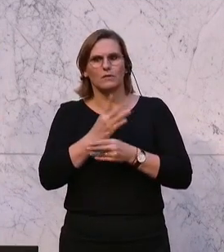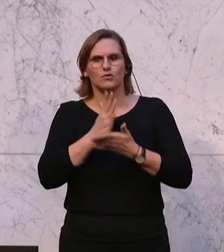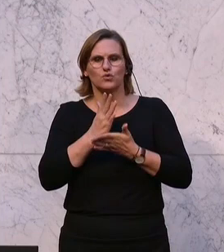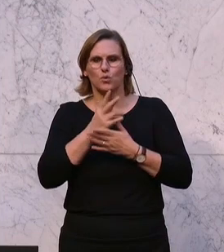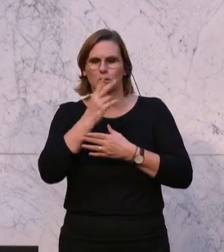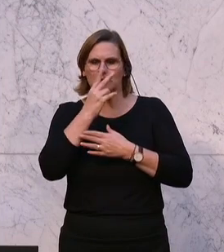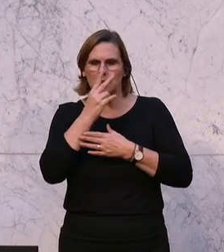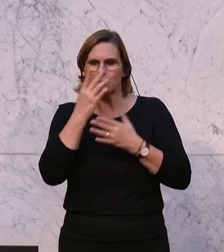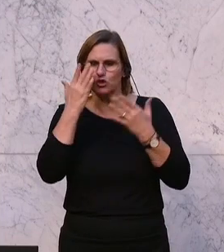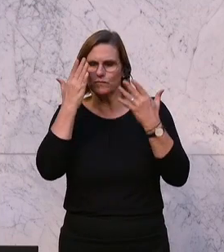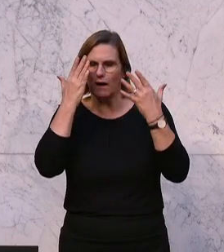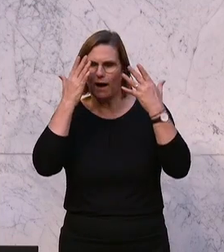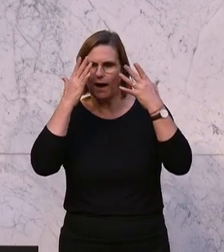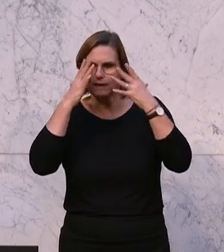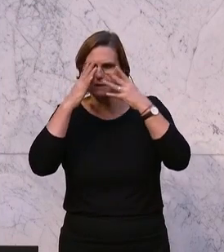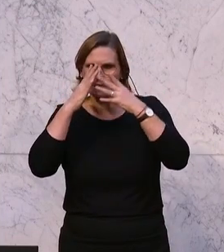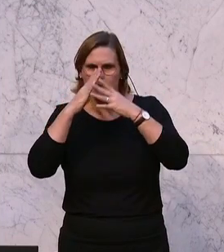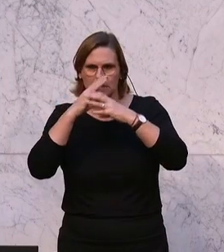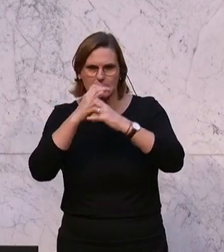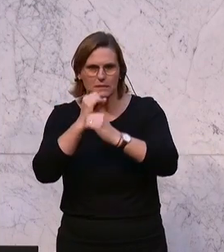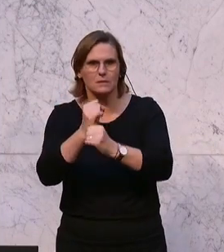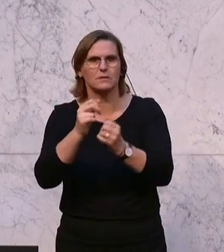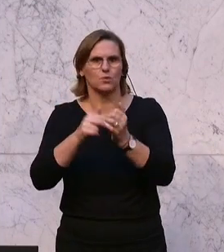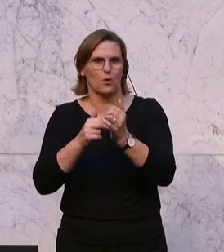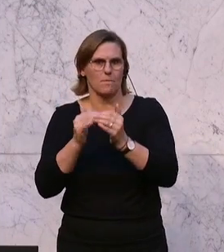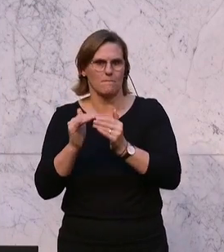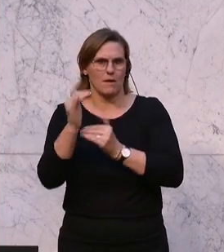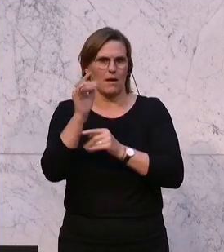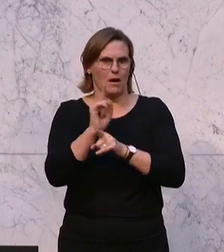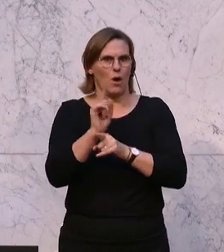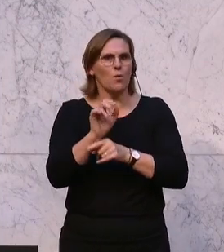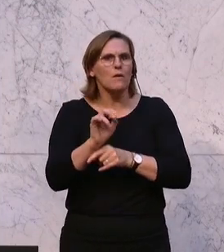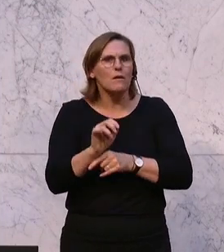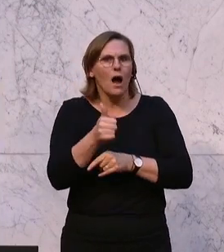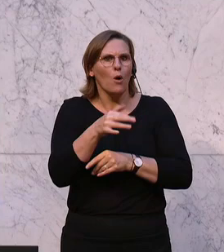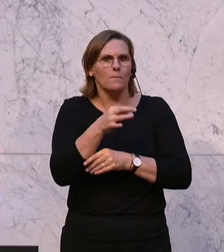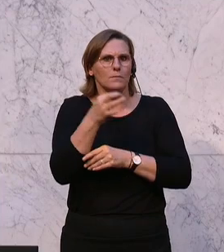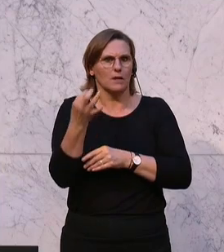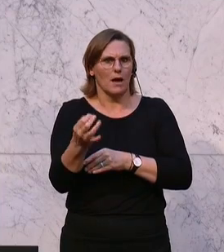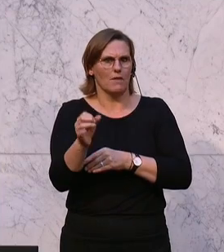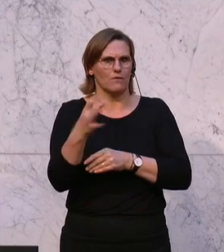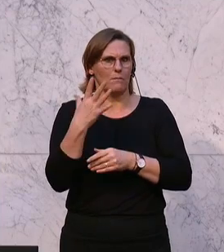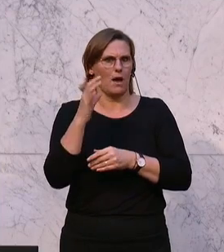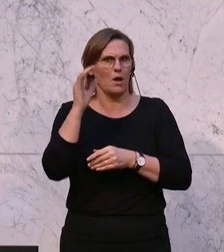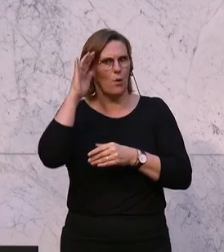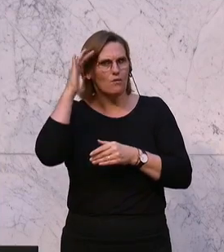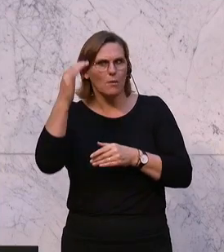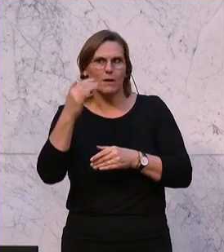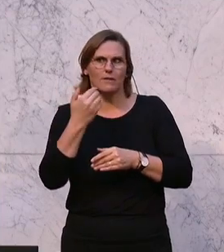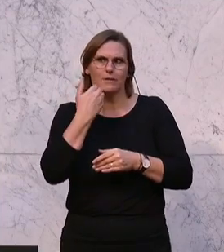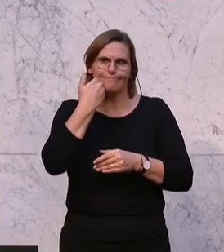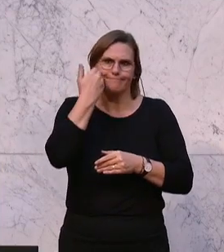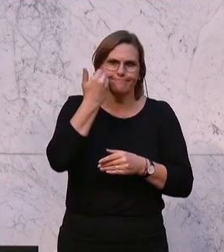der Grünen hier etabliert hat. Wir haben aber auch eines gesehen, dass kaum ein Tag vergeht, an dem der ÖVP nicht wieder irgendeine Schandtat